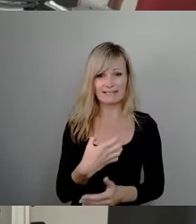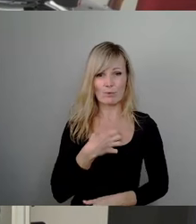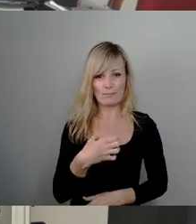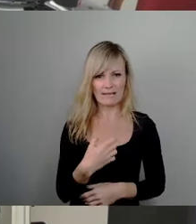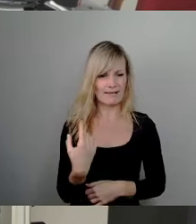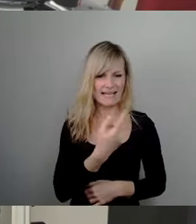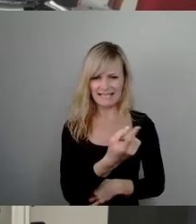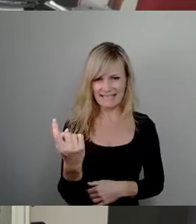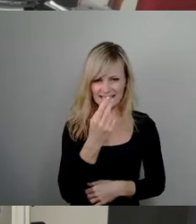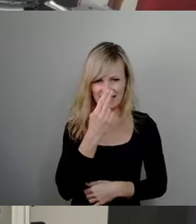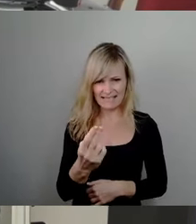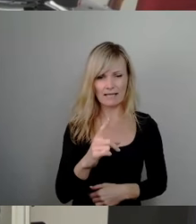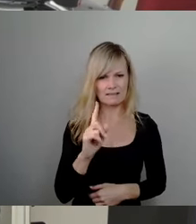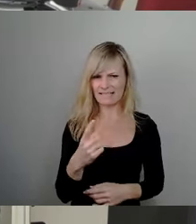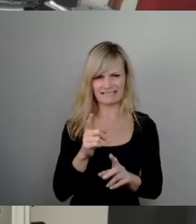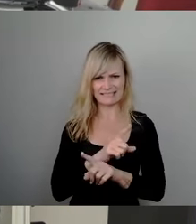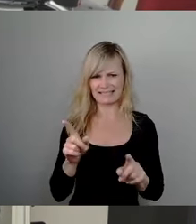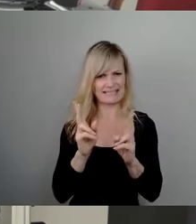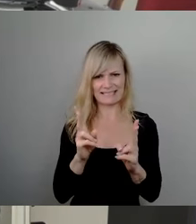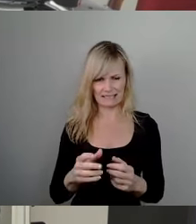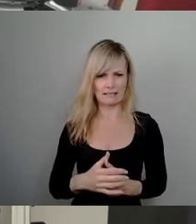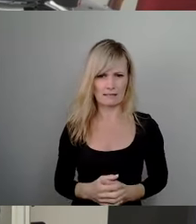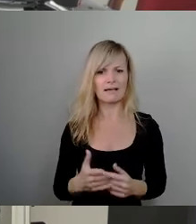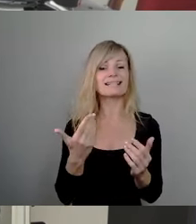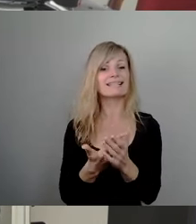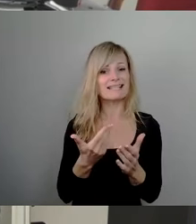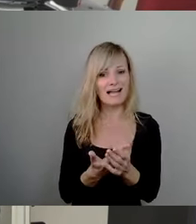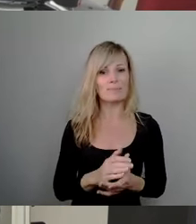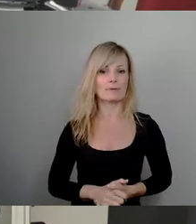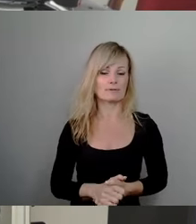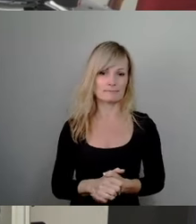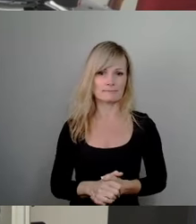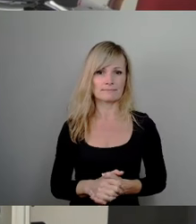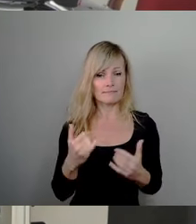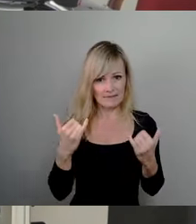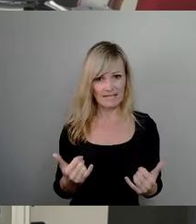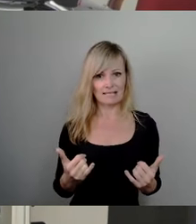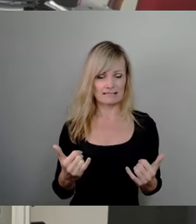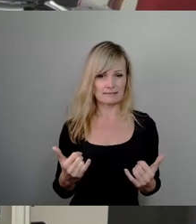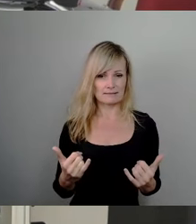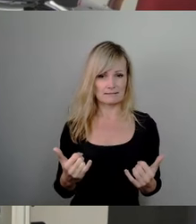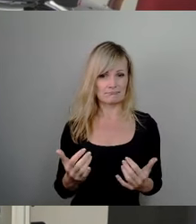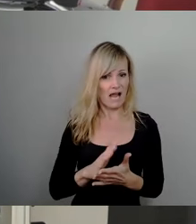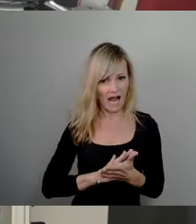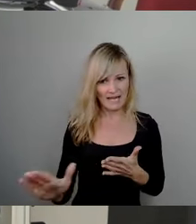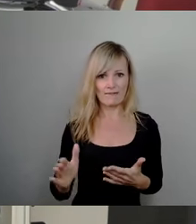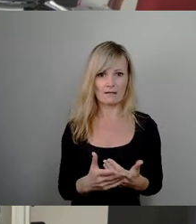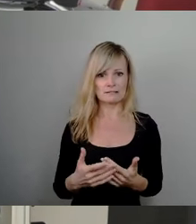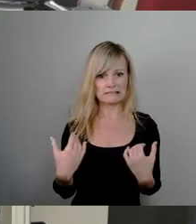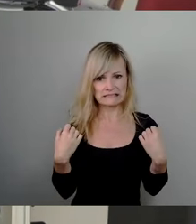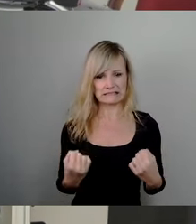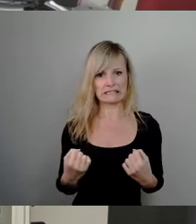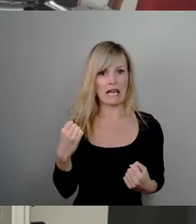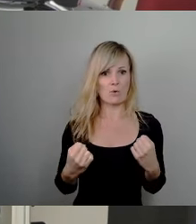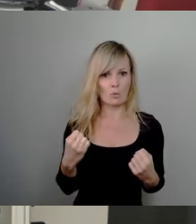richtig sein kann. Und deswegen müssen wir jetzt einfach die Beine in die Hand nehmen und